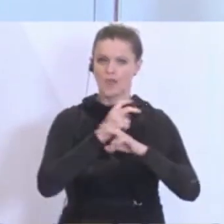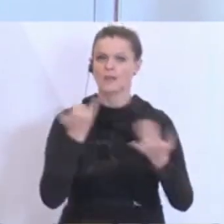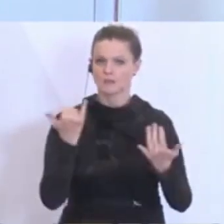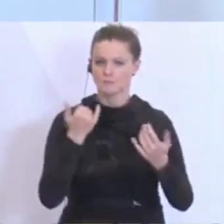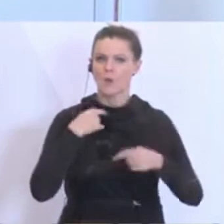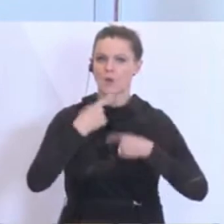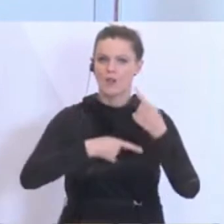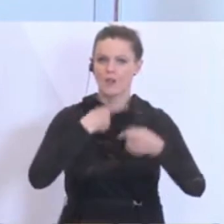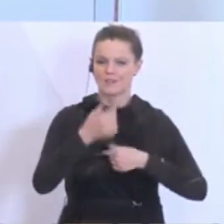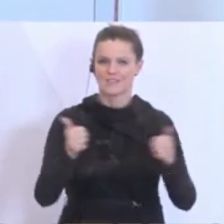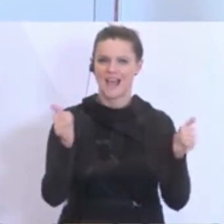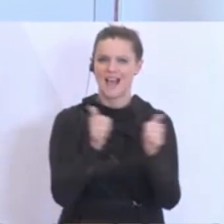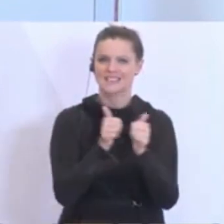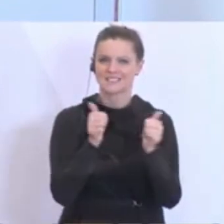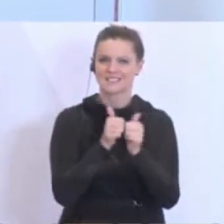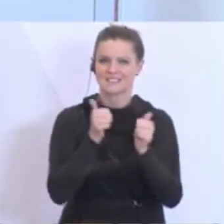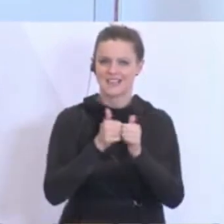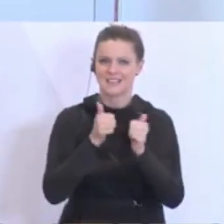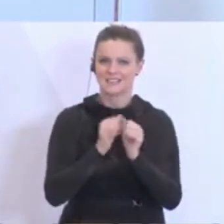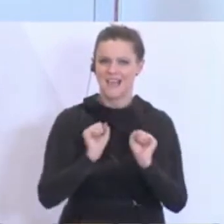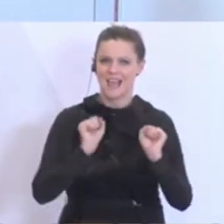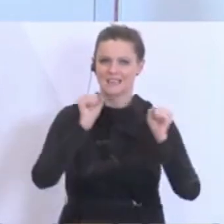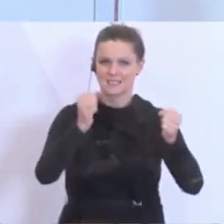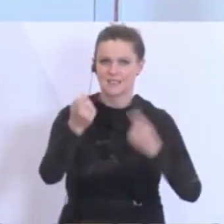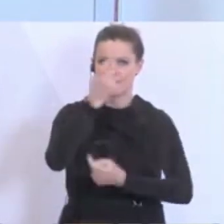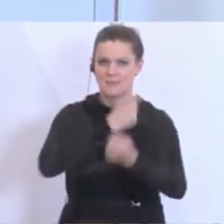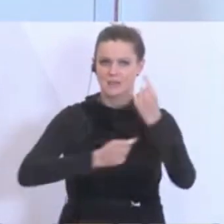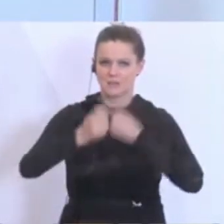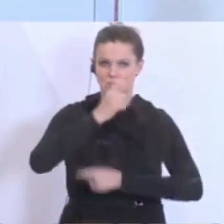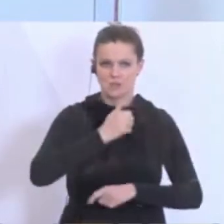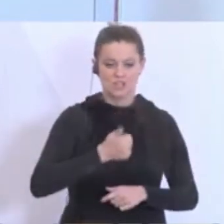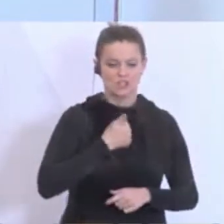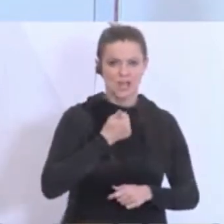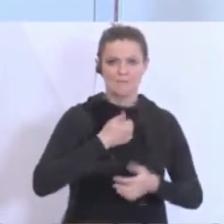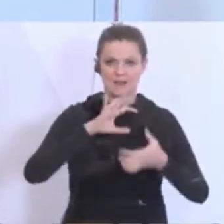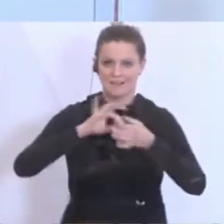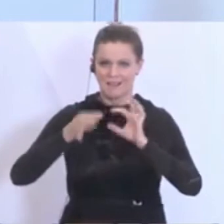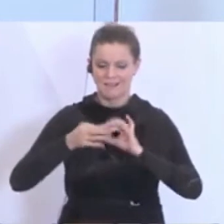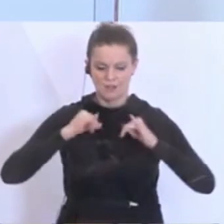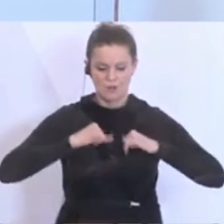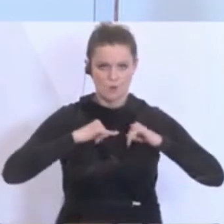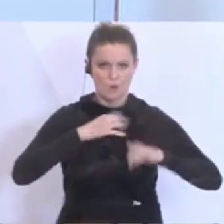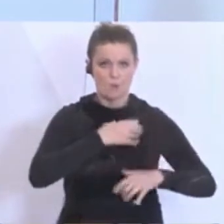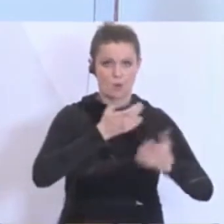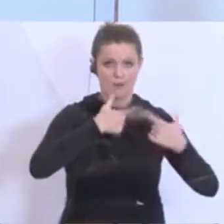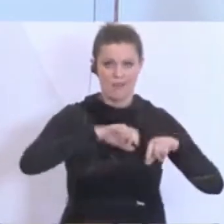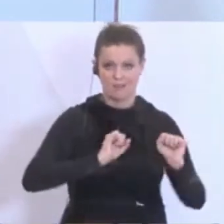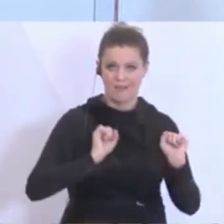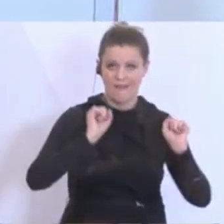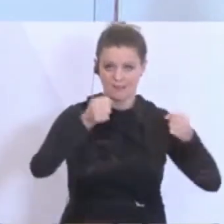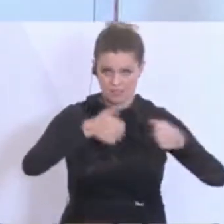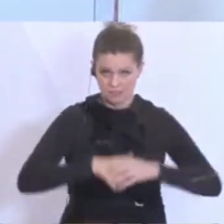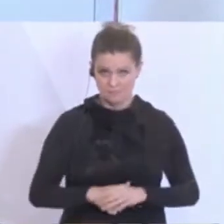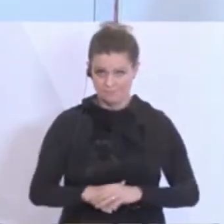Assistenzeinsatz Migration selbstverständlich weiter. Wir sind in der Steiermark, in Kärnten, in Tirol und im Burgenland im Einsatz.